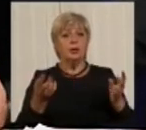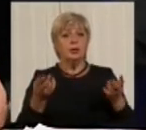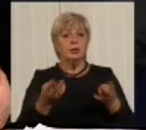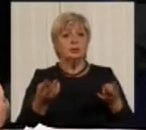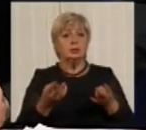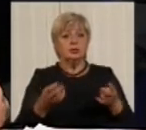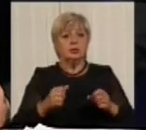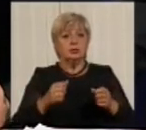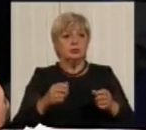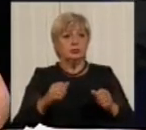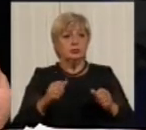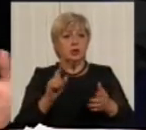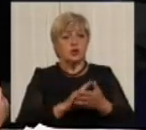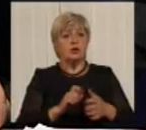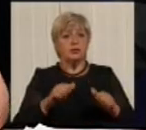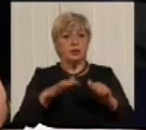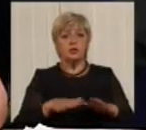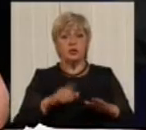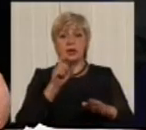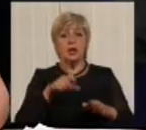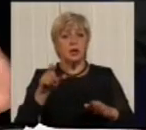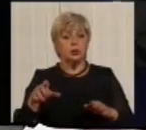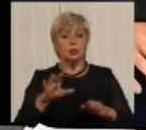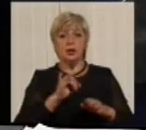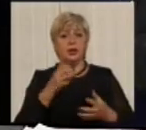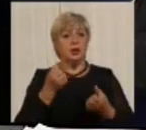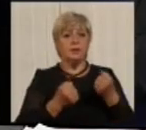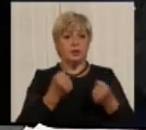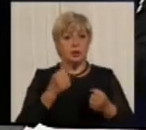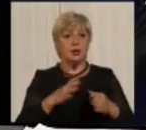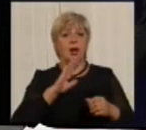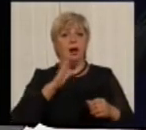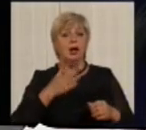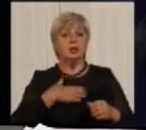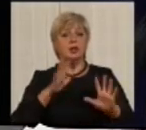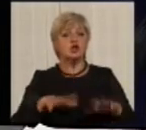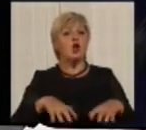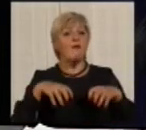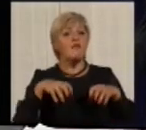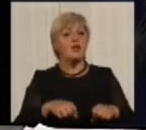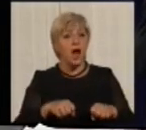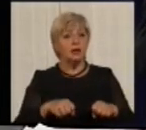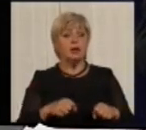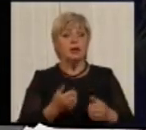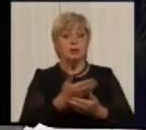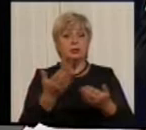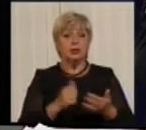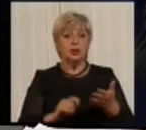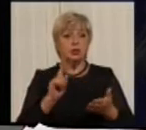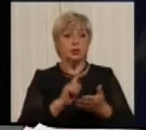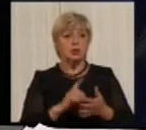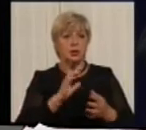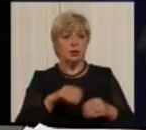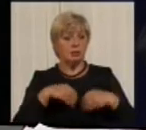люди і не водії, а саме громадськість, тобто наша влада. Тобто вони повинні забезпечити більше